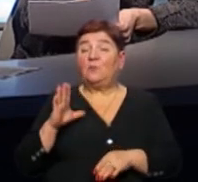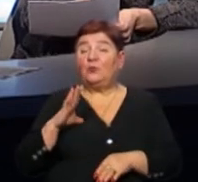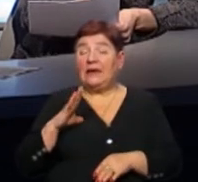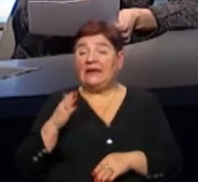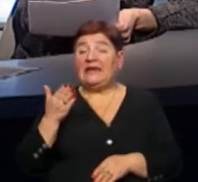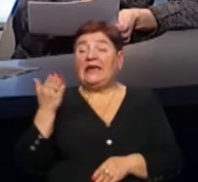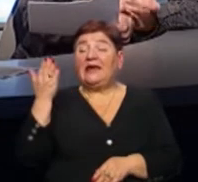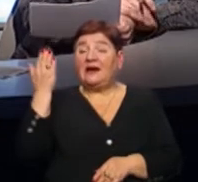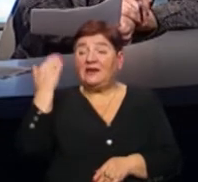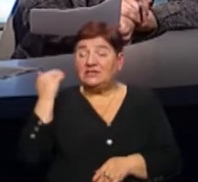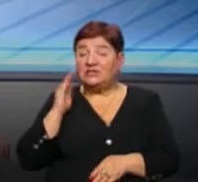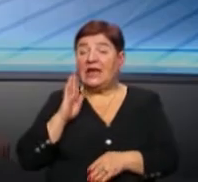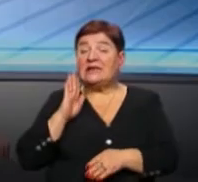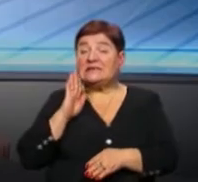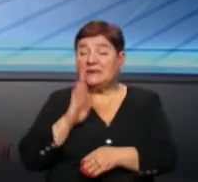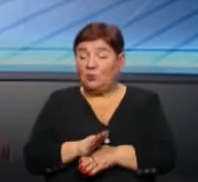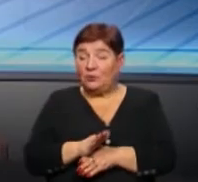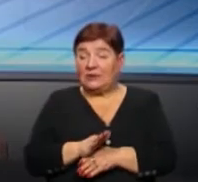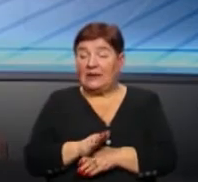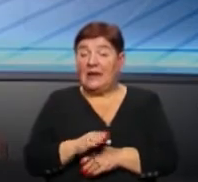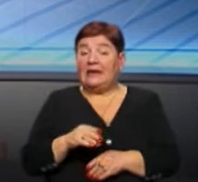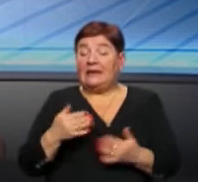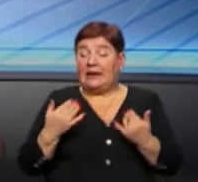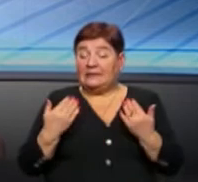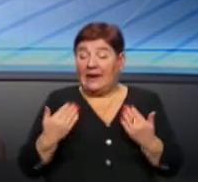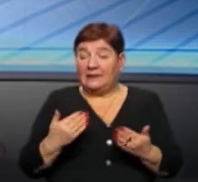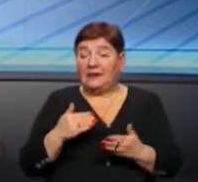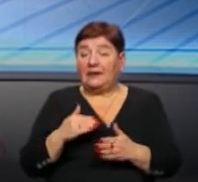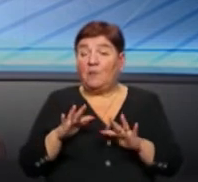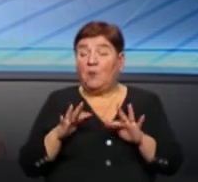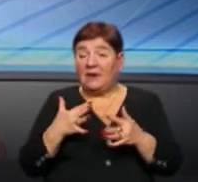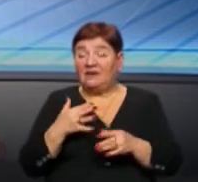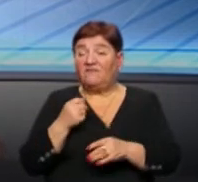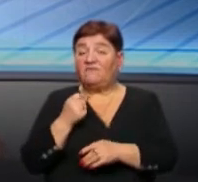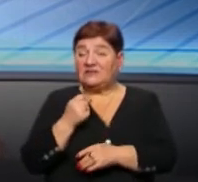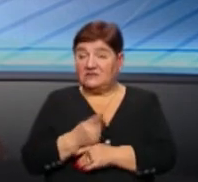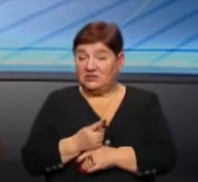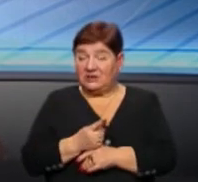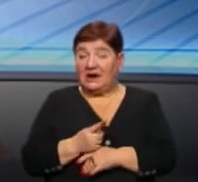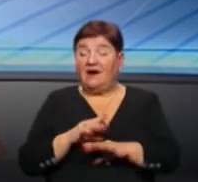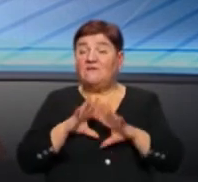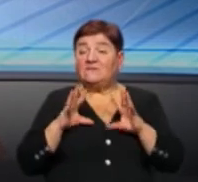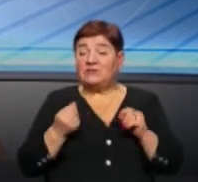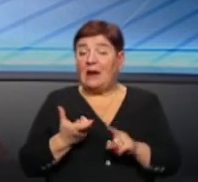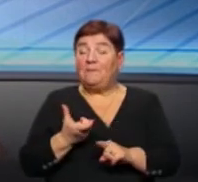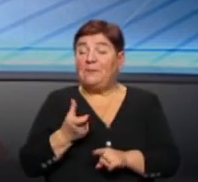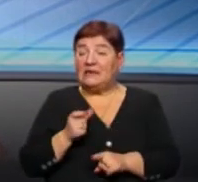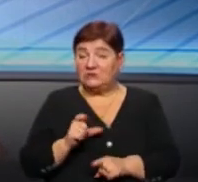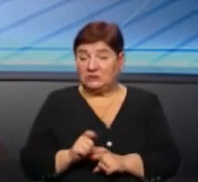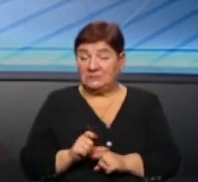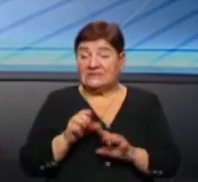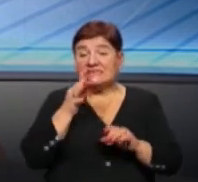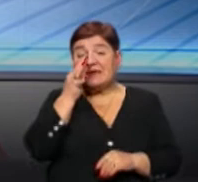заборонена і раніше, але наразі, на даний момент, цим визначенням вже більш,